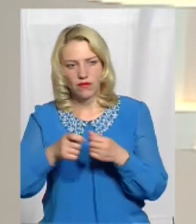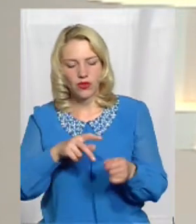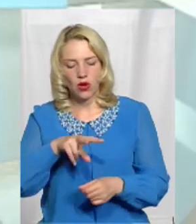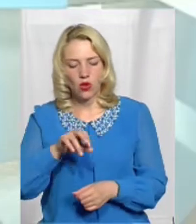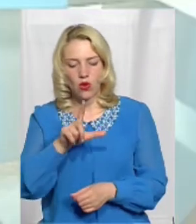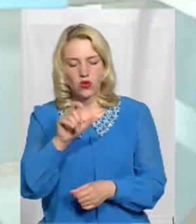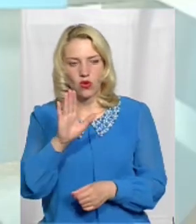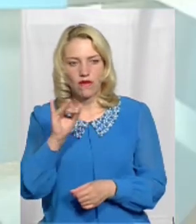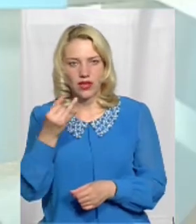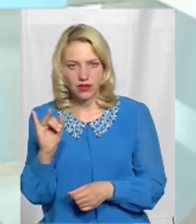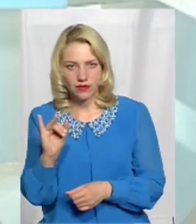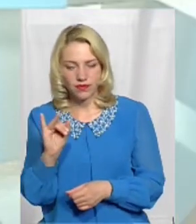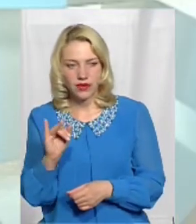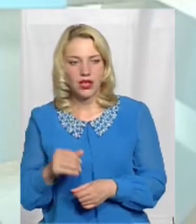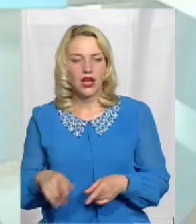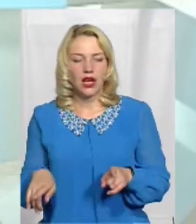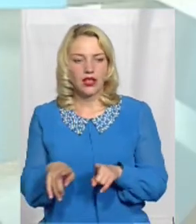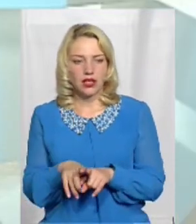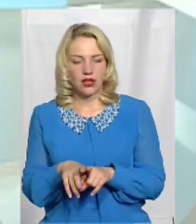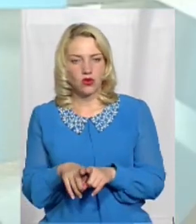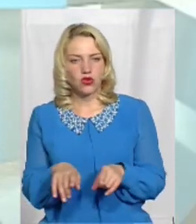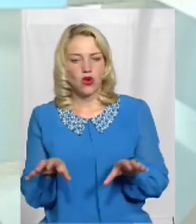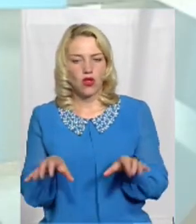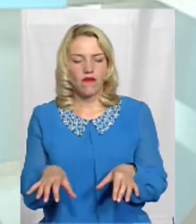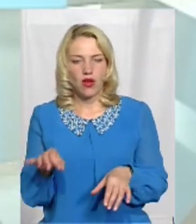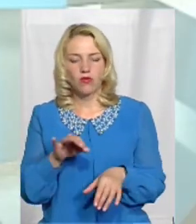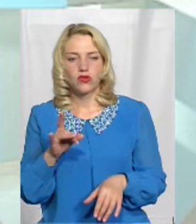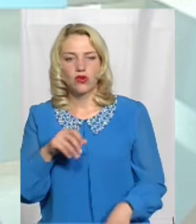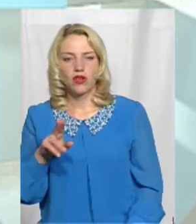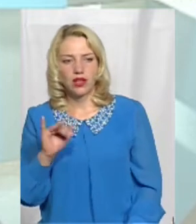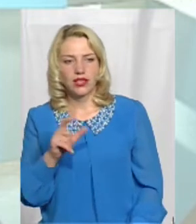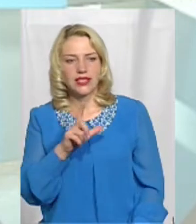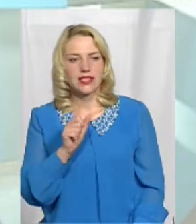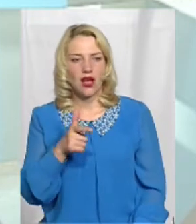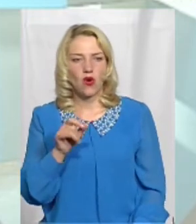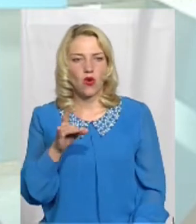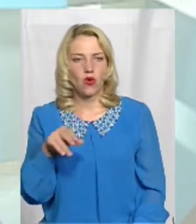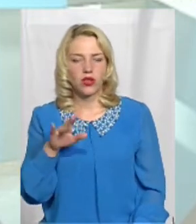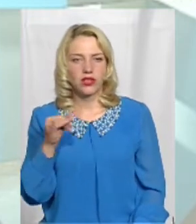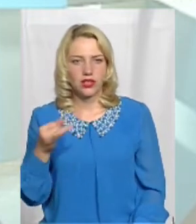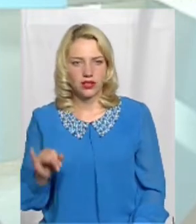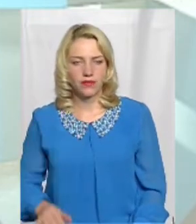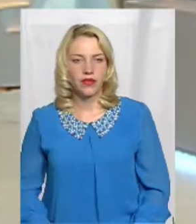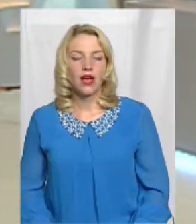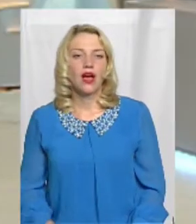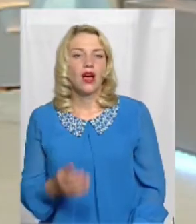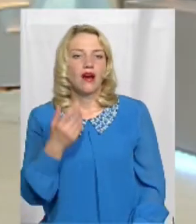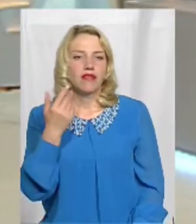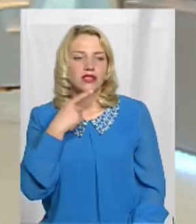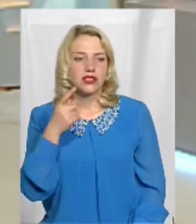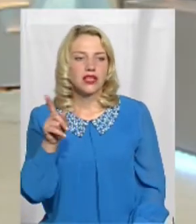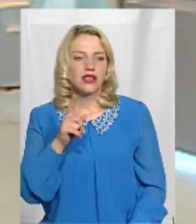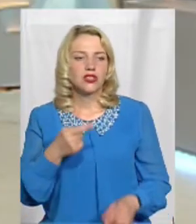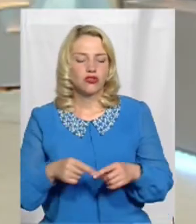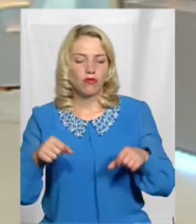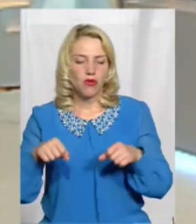Лозовий Вадим Миколаївич, а також голова обласної ради Загородний Михайло Васильович Ви сказали, що у повноваженнях